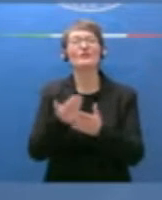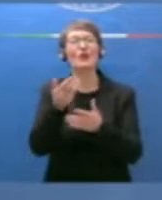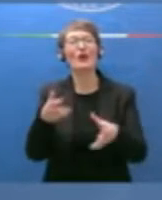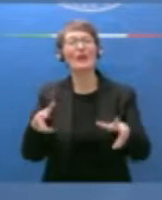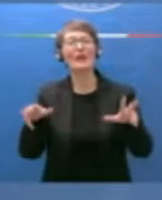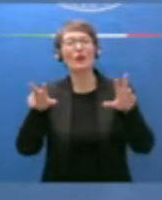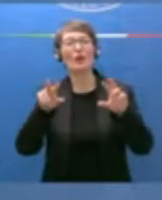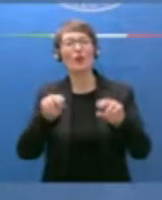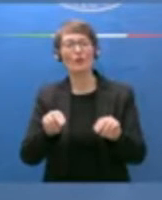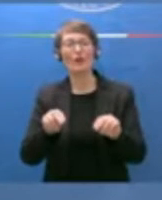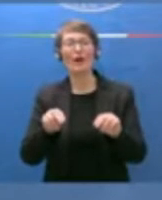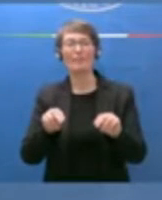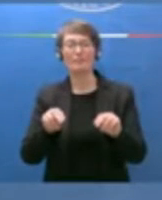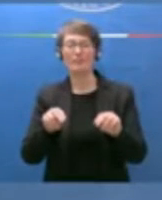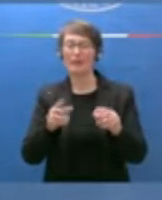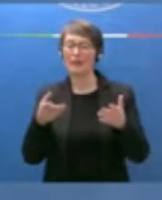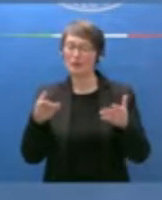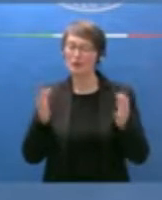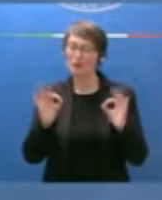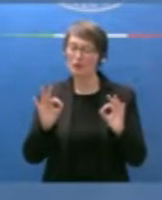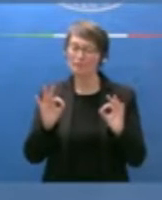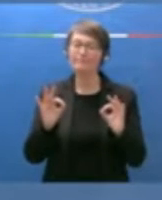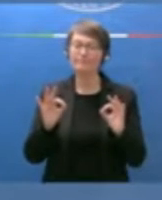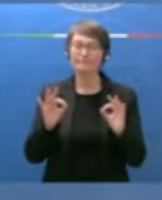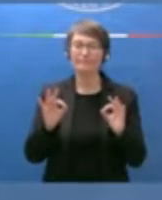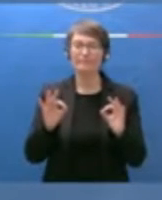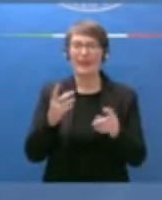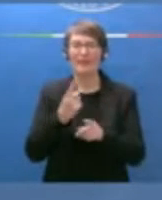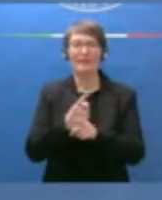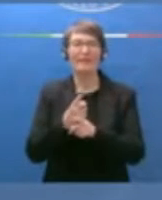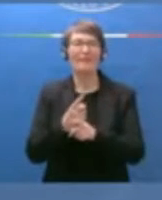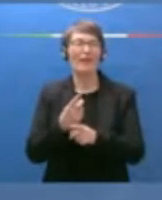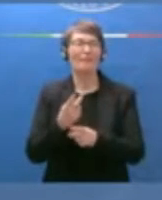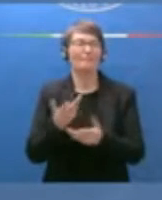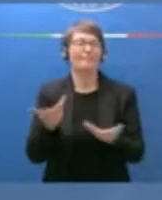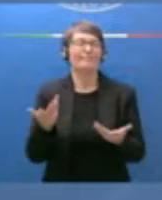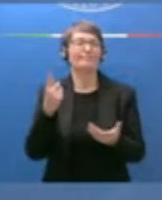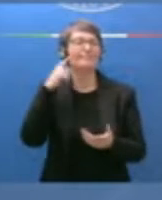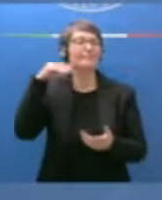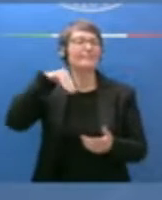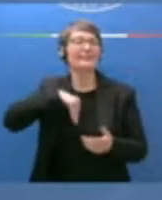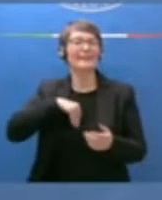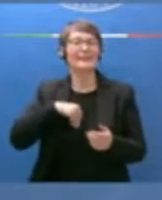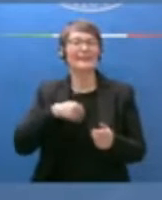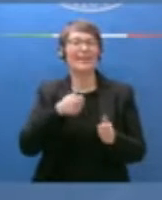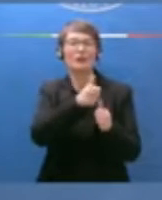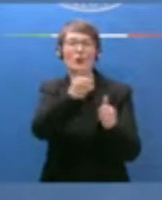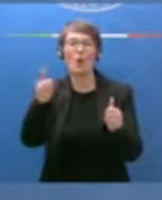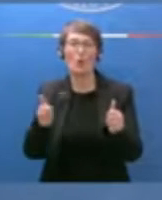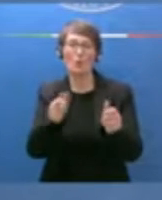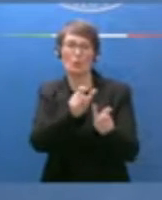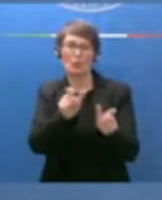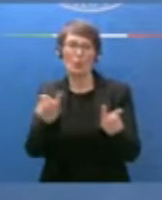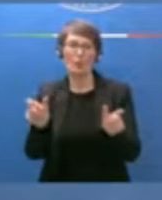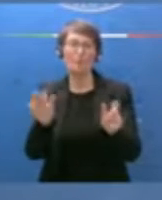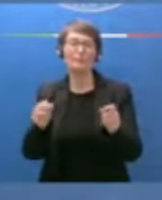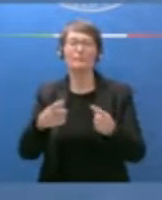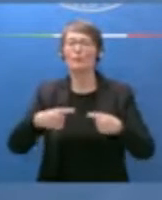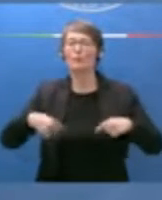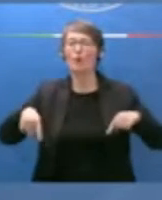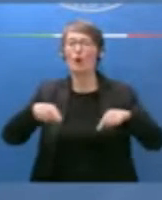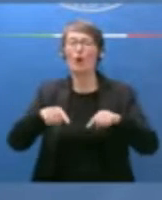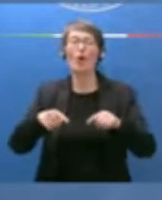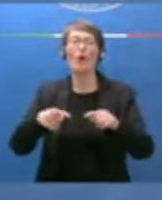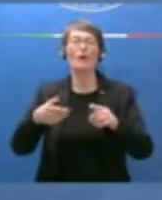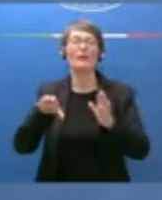percorso che ha a che fare con l'attitudine personale delle persone, lo diceva la Corte Costituzionale, una forma mentale, un